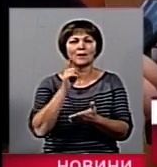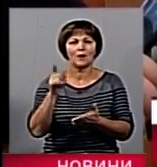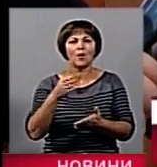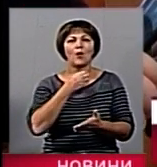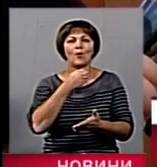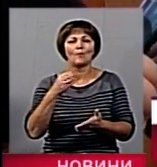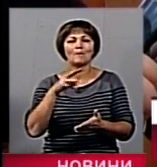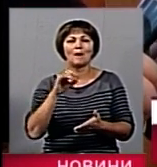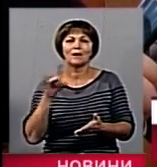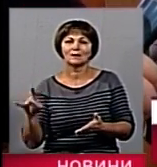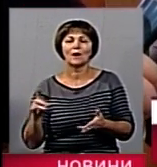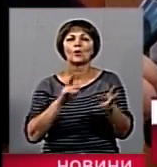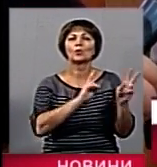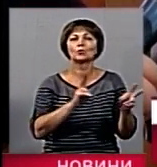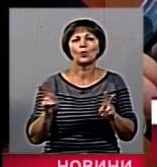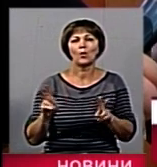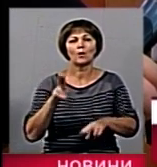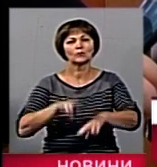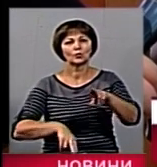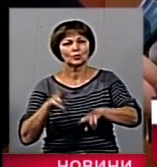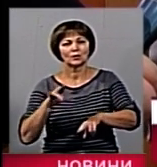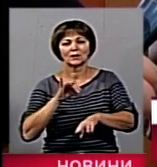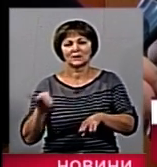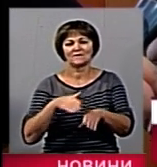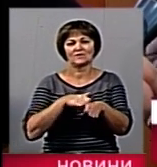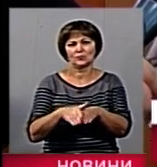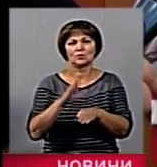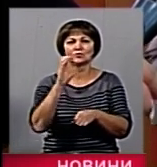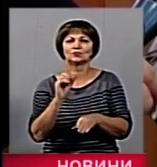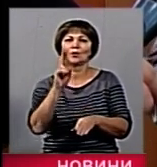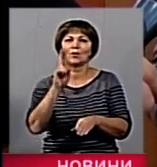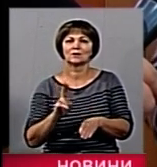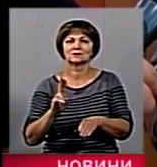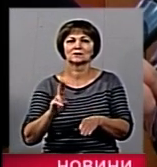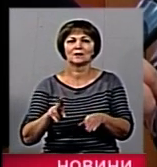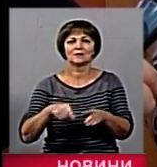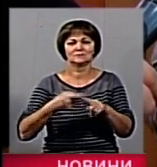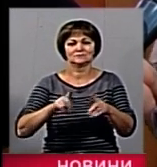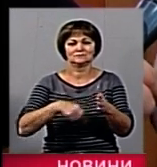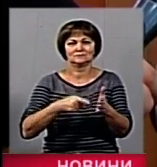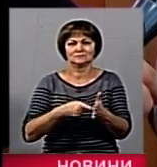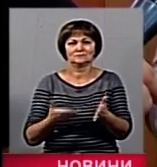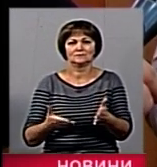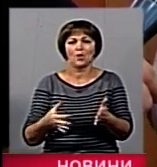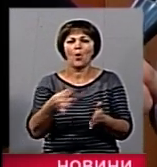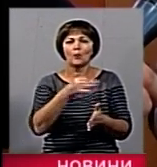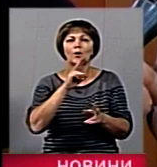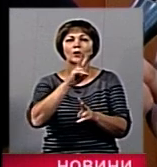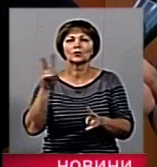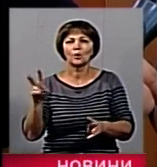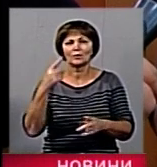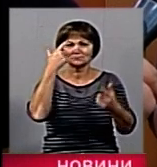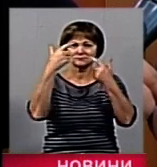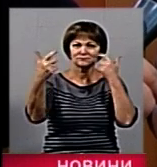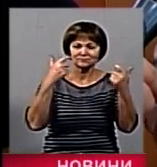Хто будує і творить соціальну політику в місті і області? Хто? Хто несе, доносить